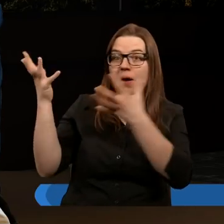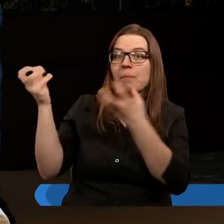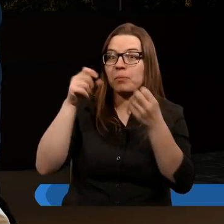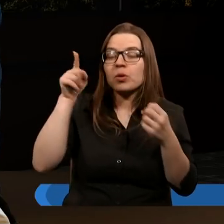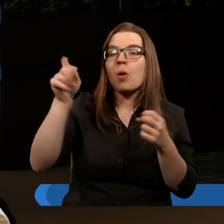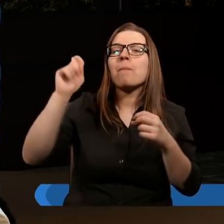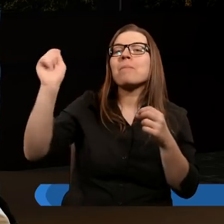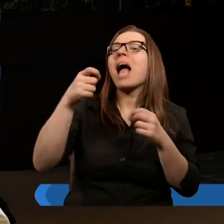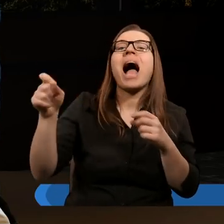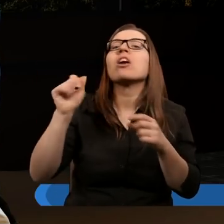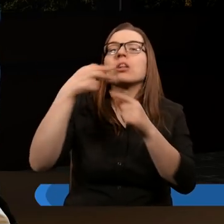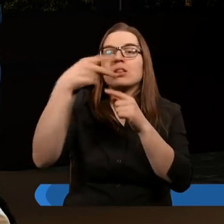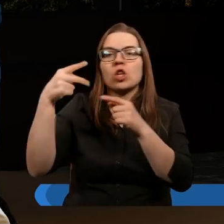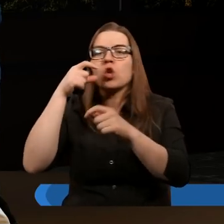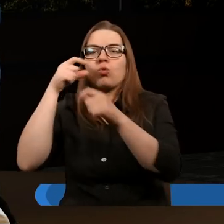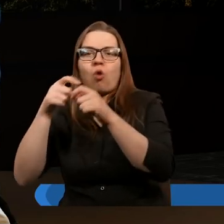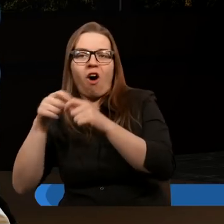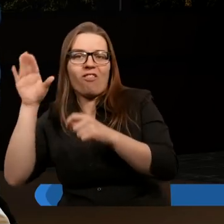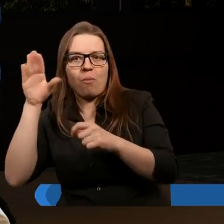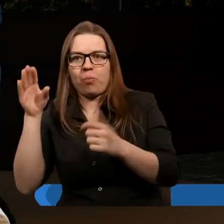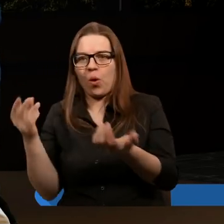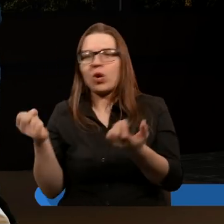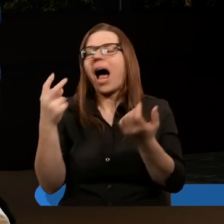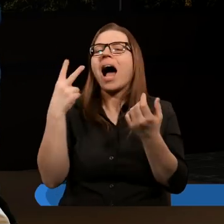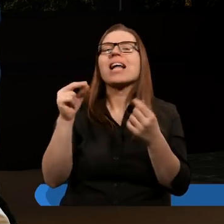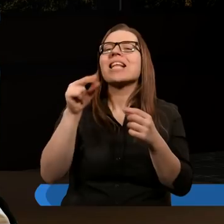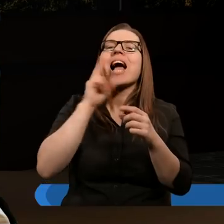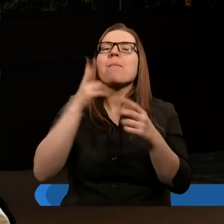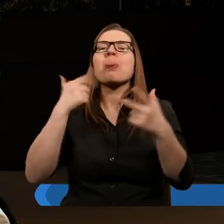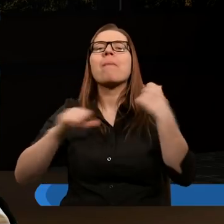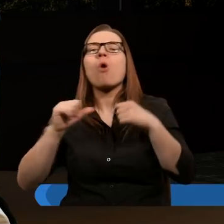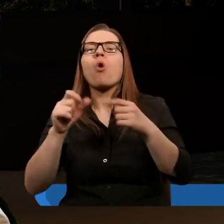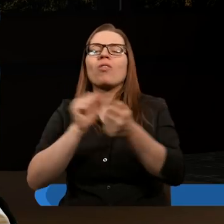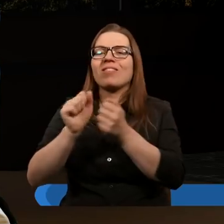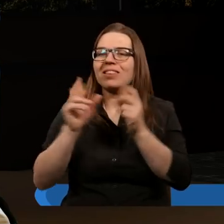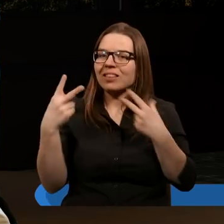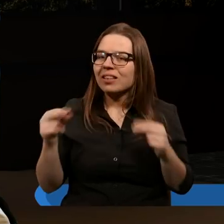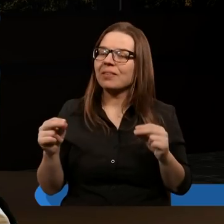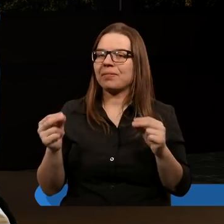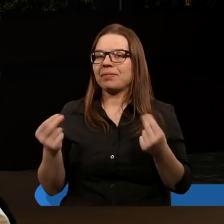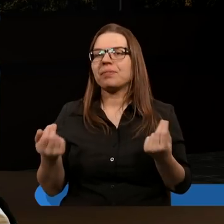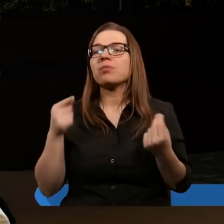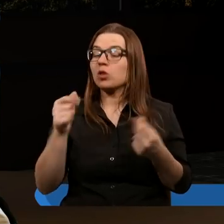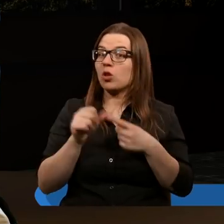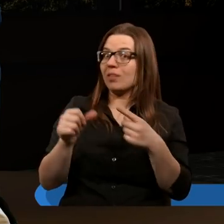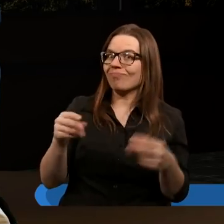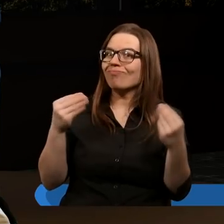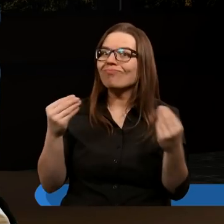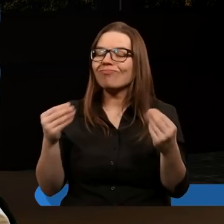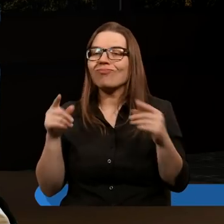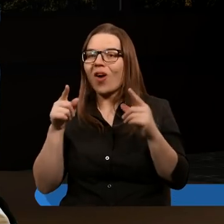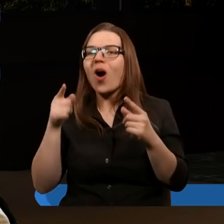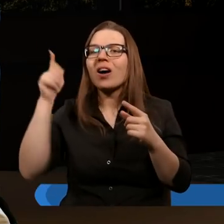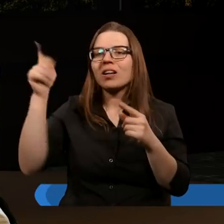mieczem jest Słowo Boże. I tutaj była potrzeba, żeby się opowiedzieć po prostu. I dla mnie godne podziwu jest naprawdę okres